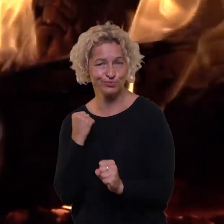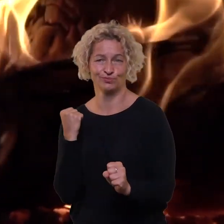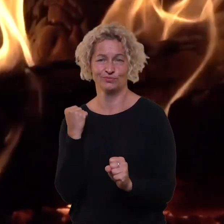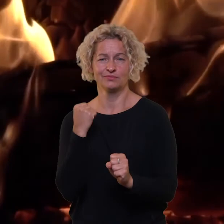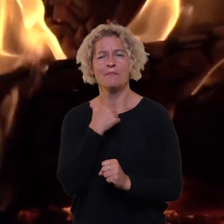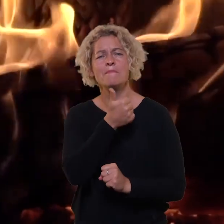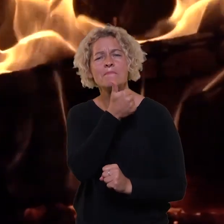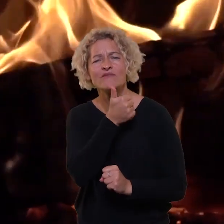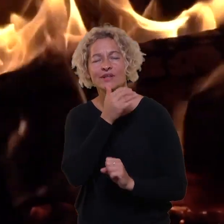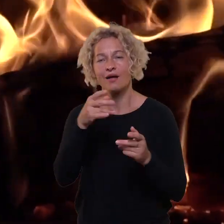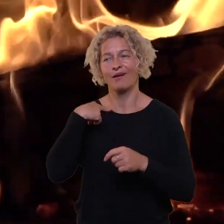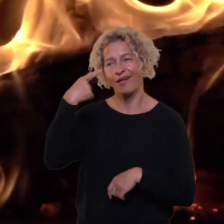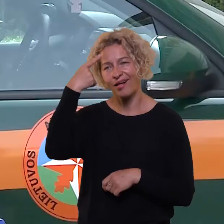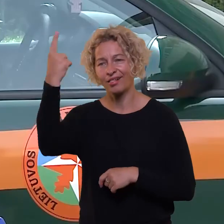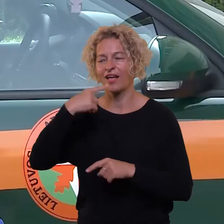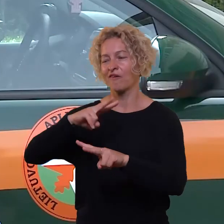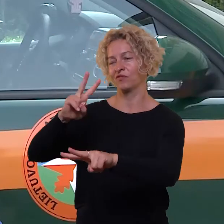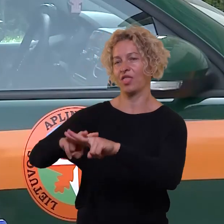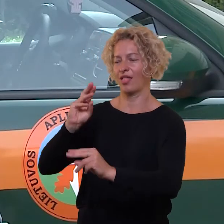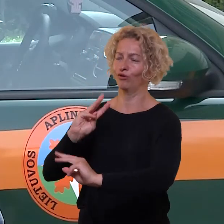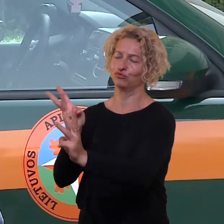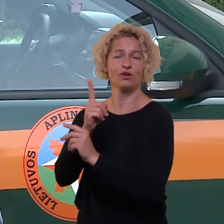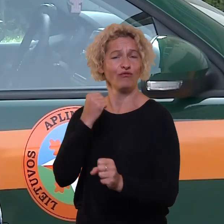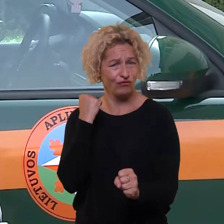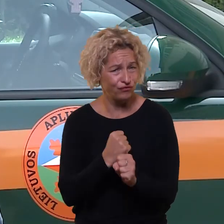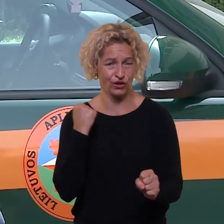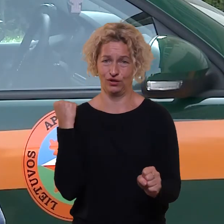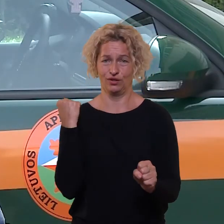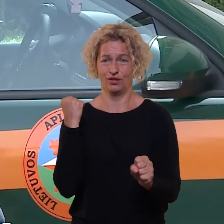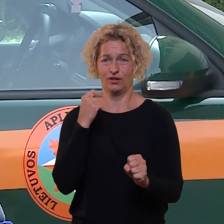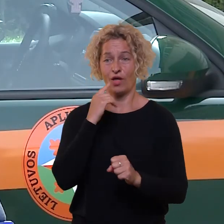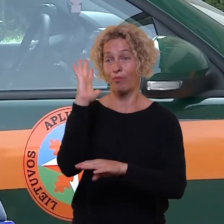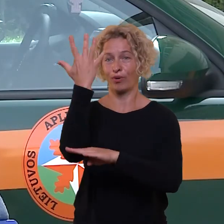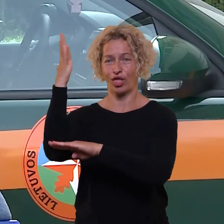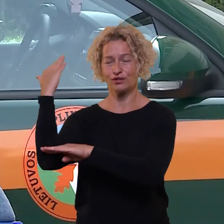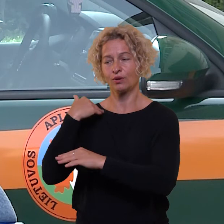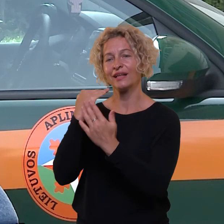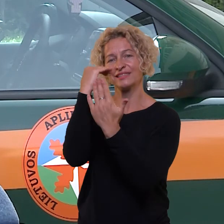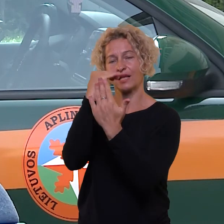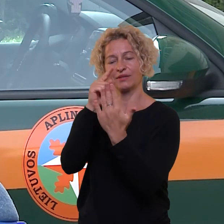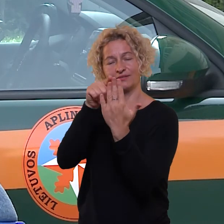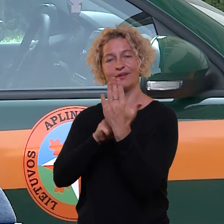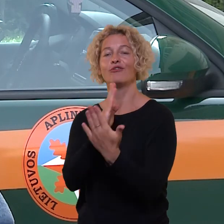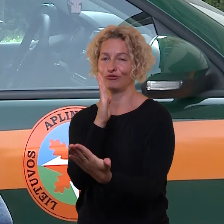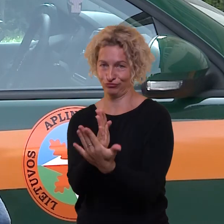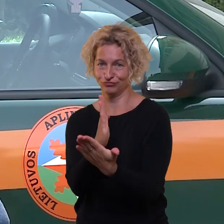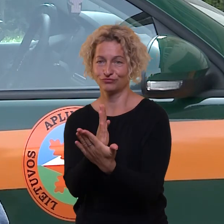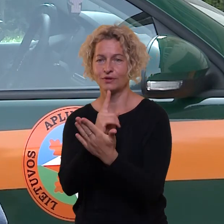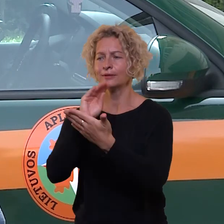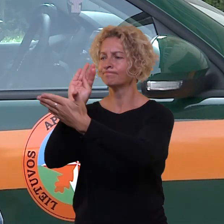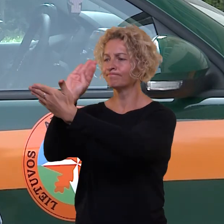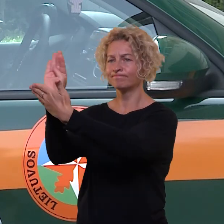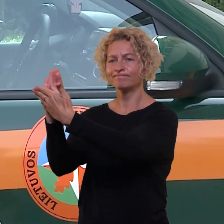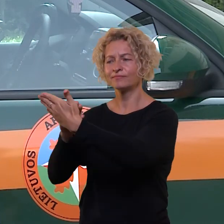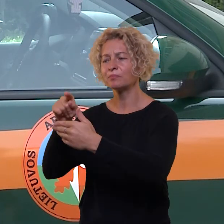dėginti ten, kur tik užsigeidžiama. Lankymosi miškose taisyklės polisiautojams nurodo, kur galima kūrenti laužus.